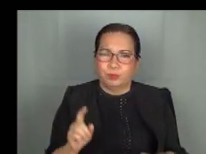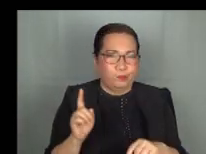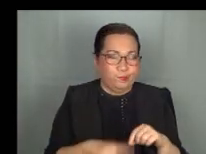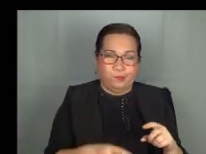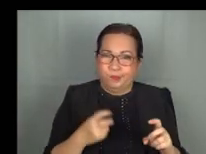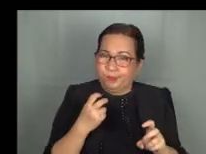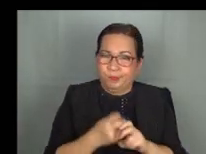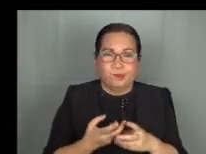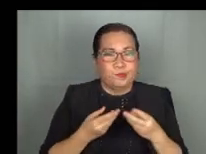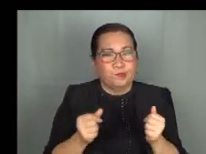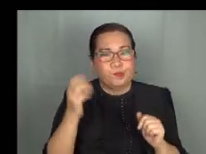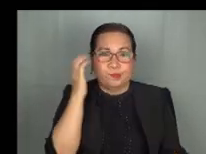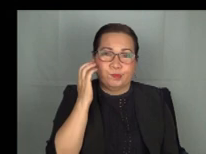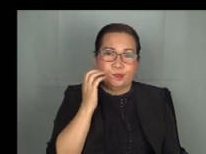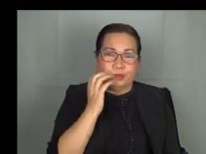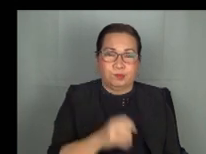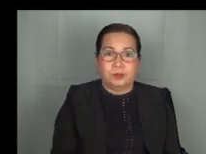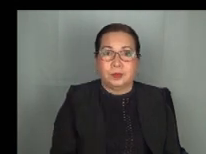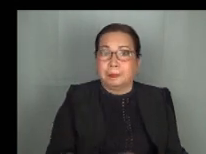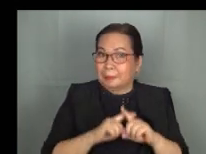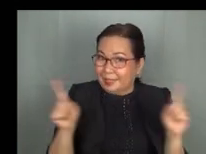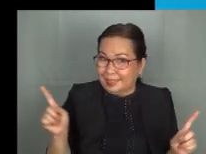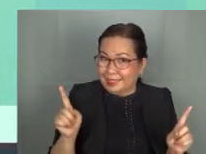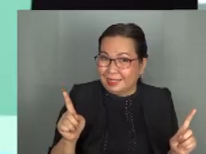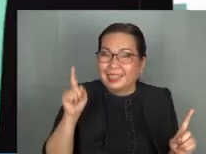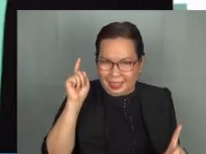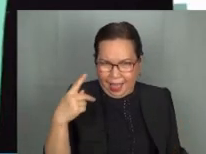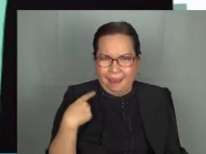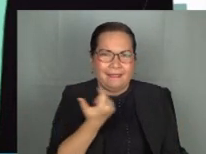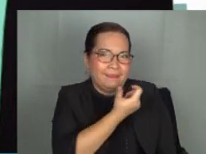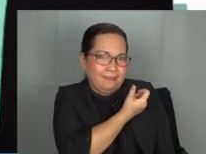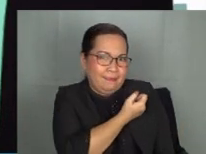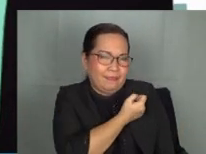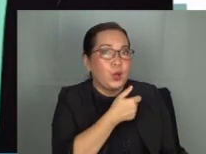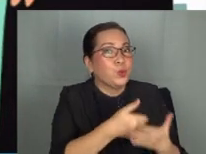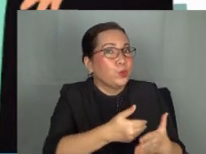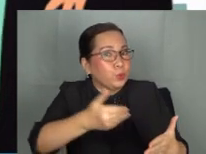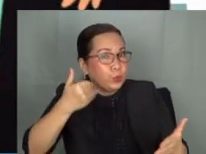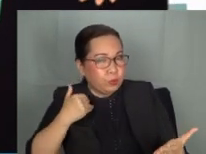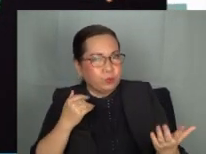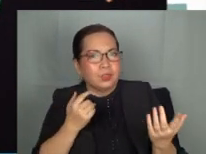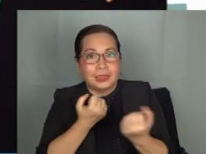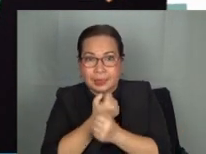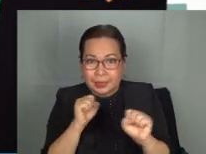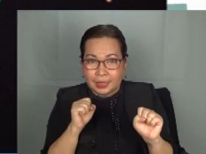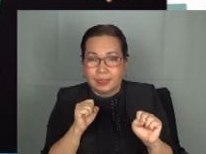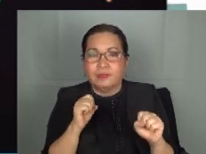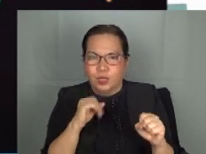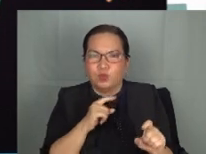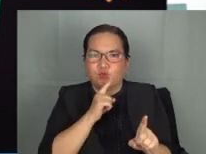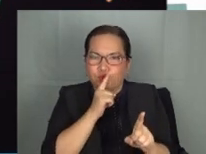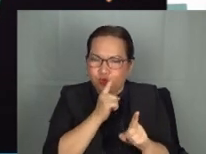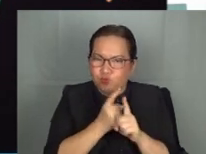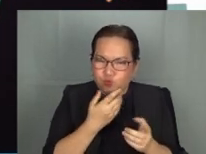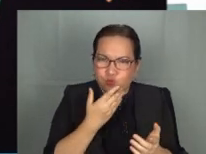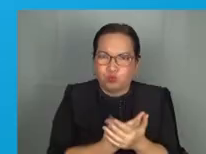Walang gamot laban sa tigdas Bakuna lamang ang pinakamabisa at ligdas na paraan para